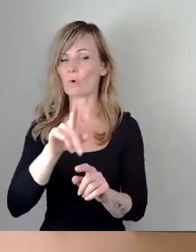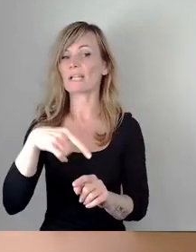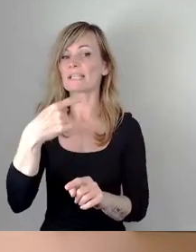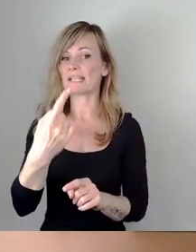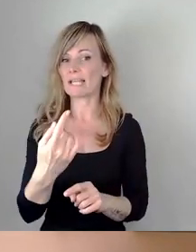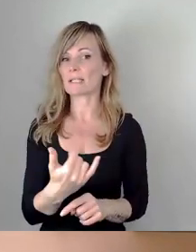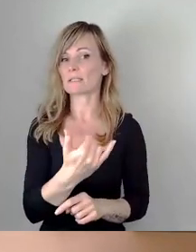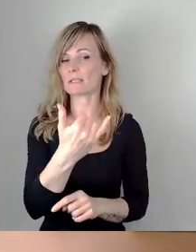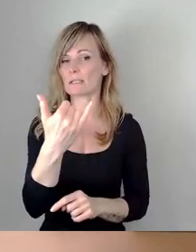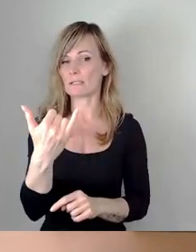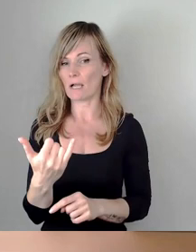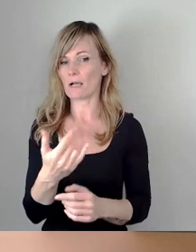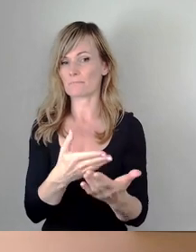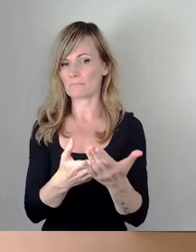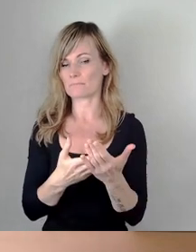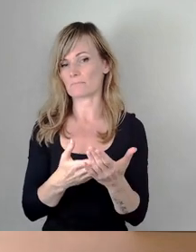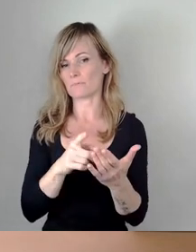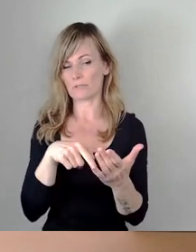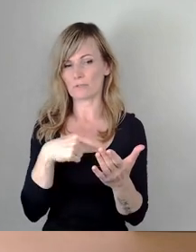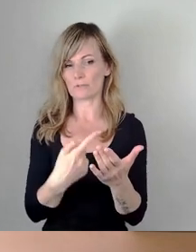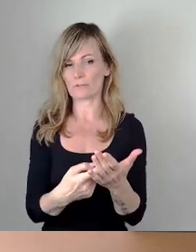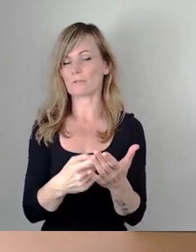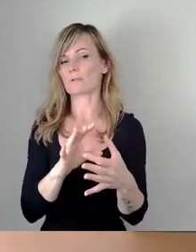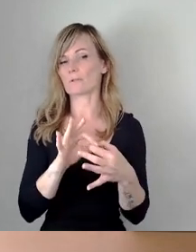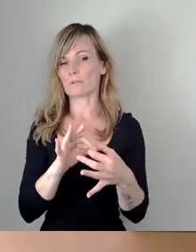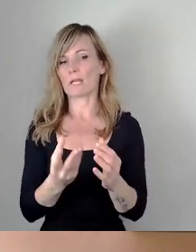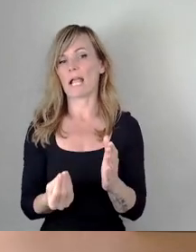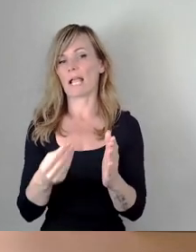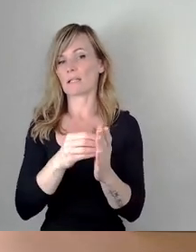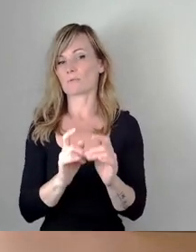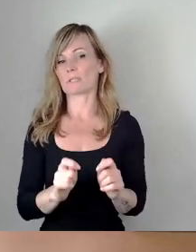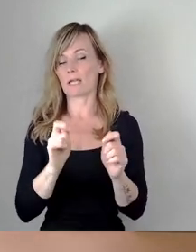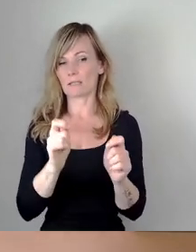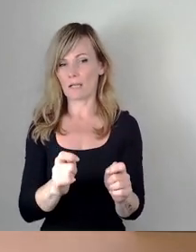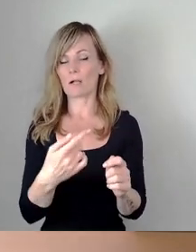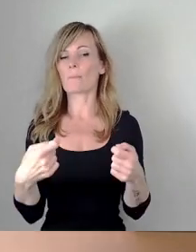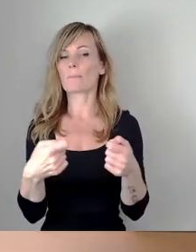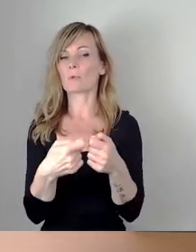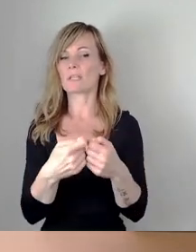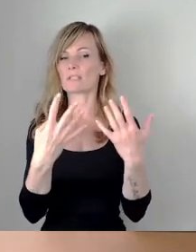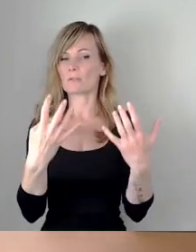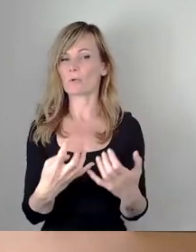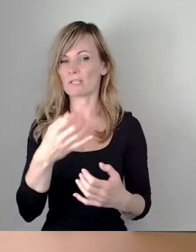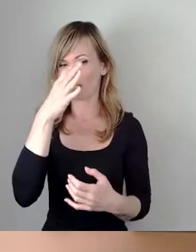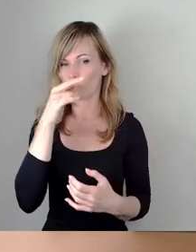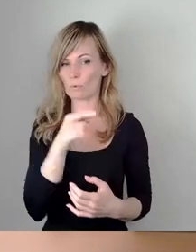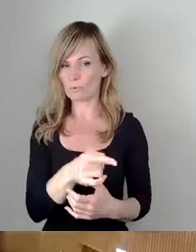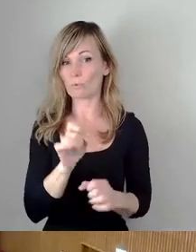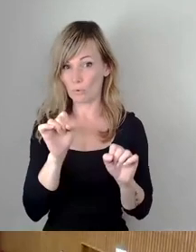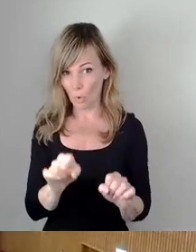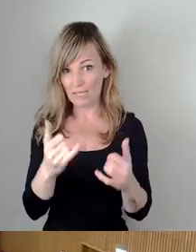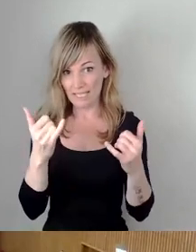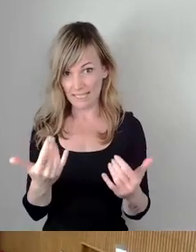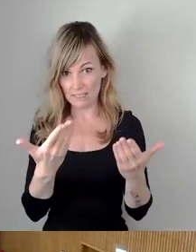Hier liegt uns ein Ergänzungsantrag Bündnis 90 die Grünen vor. Das könnte jetzt eingebracht werden